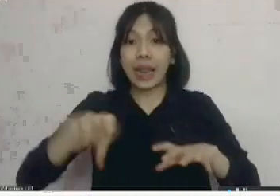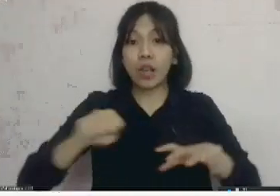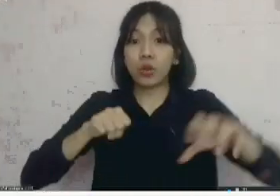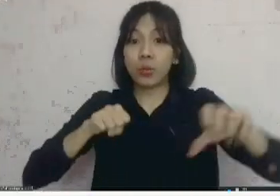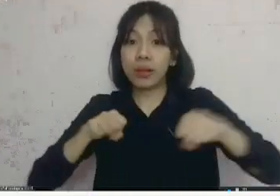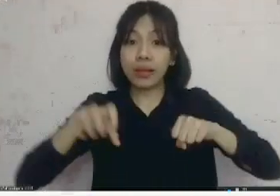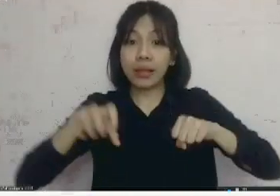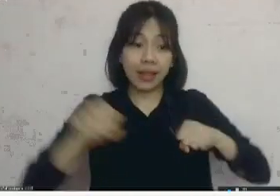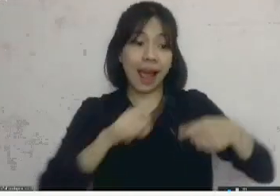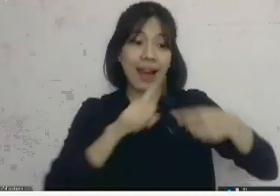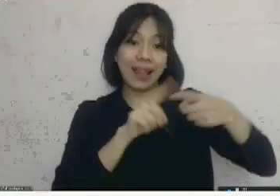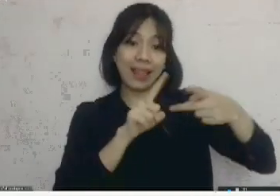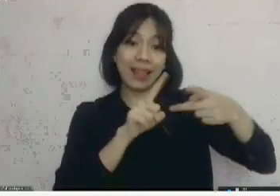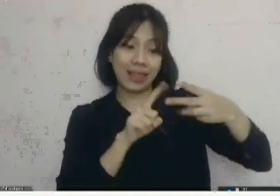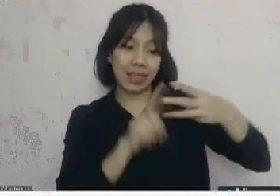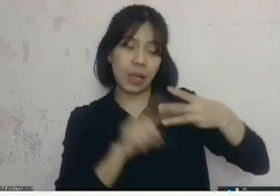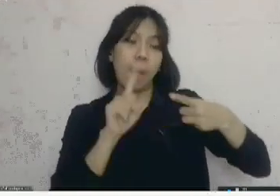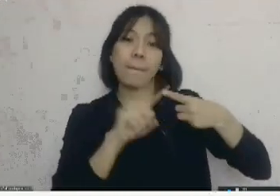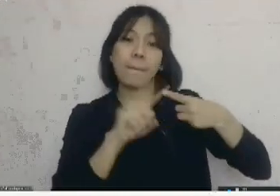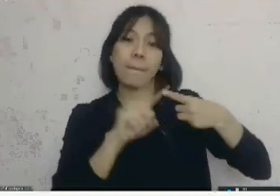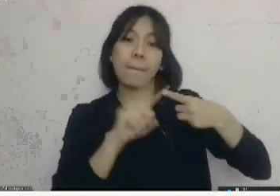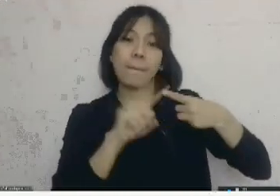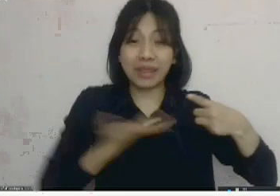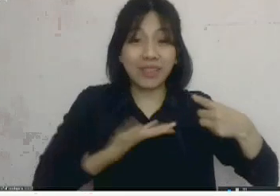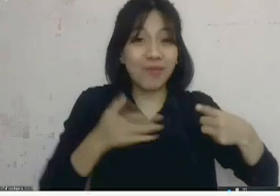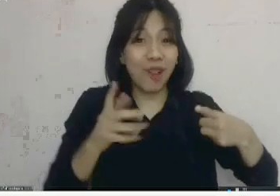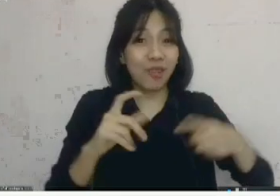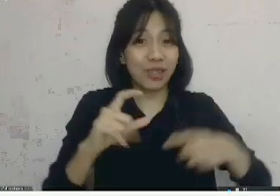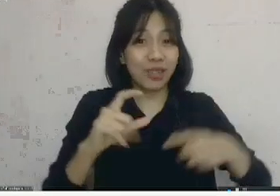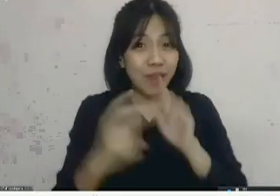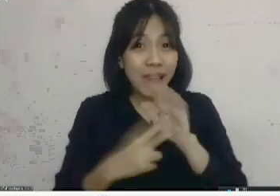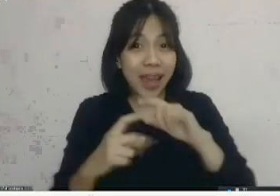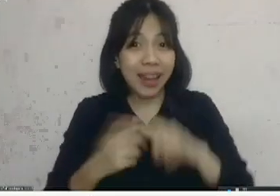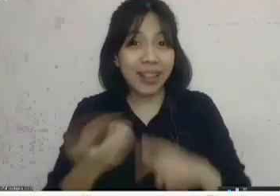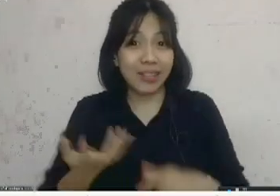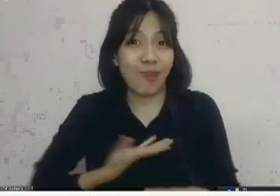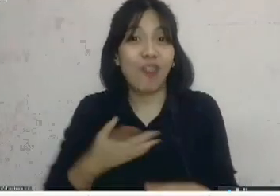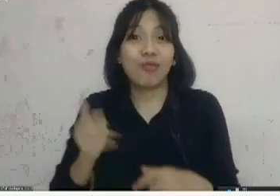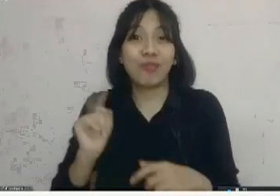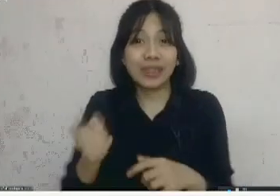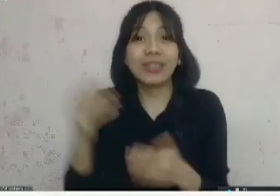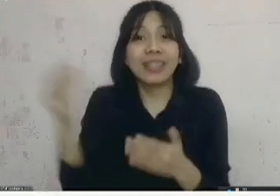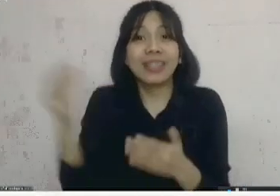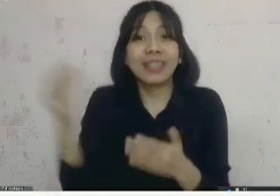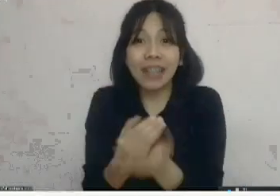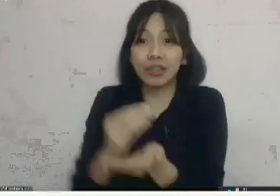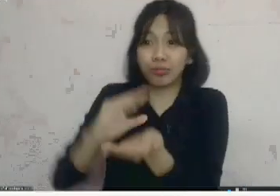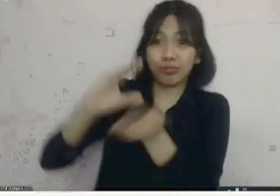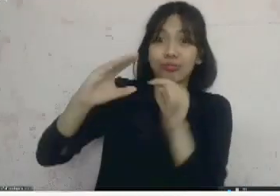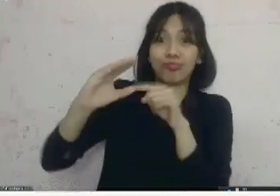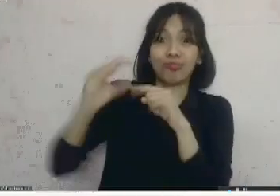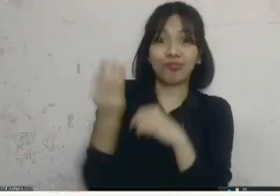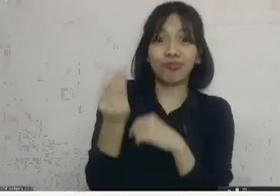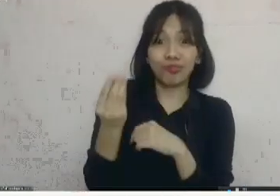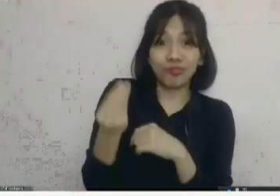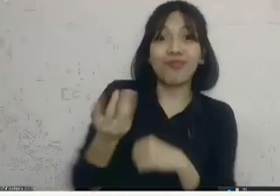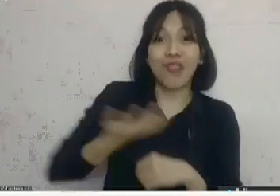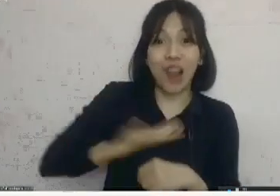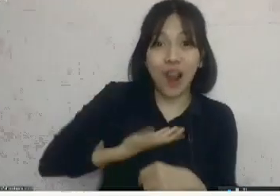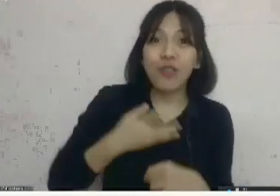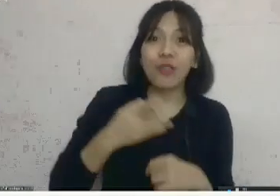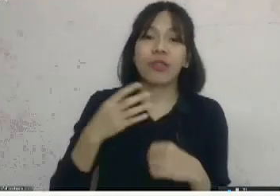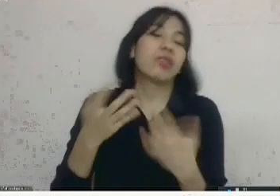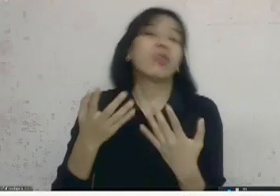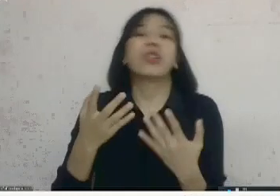menurut saya yang pertama itu untuk penghasilannya pastilah kalau orang ikut seleksi PNS itu pengen mendapatkan penghasilan pengen bisa dapat